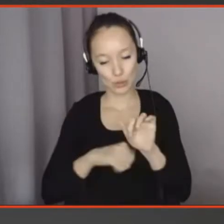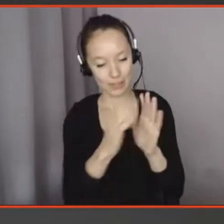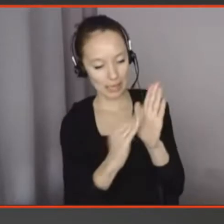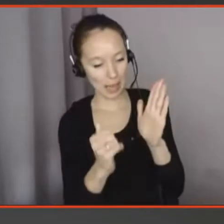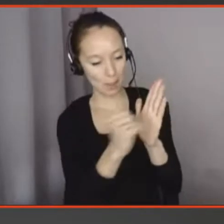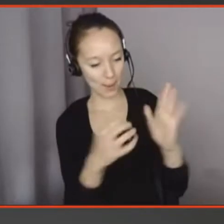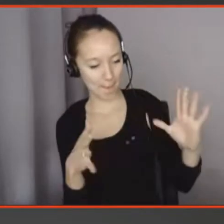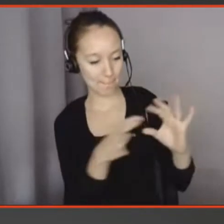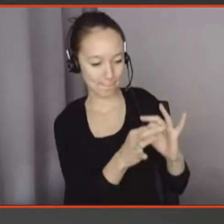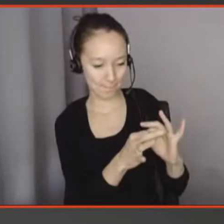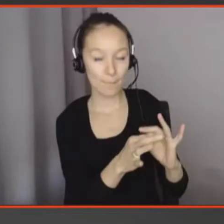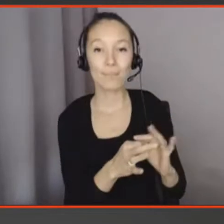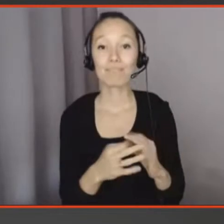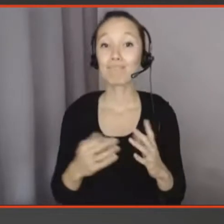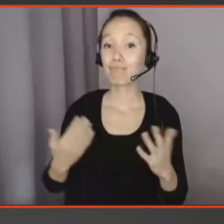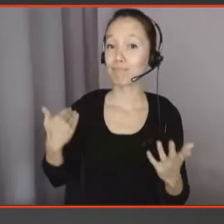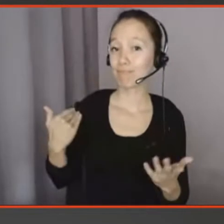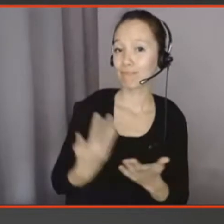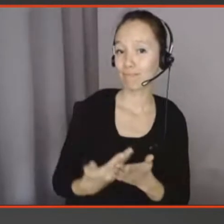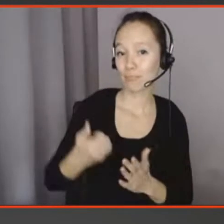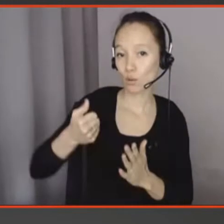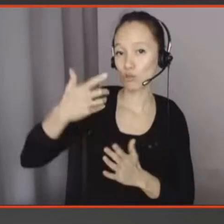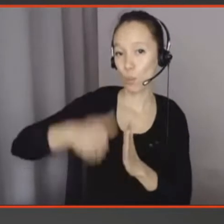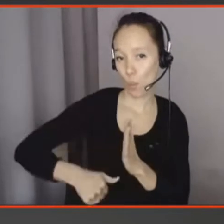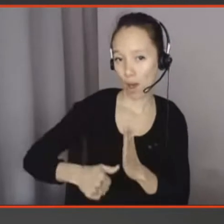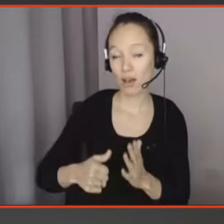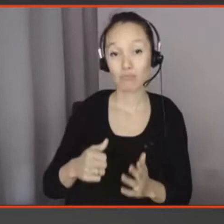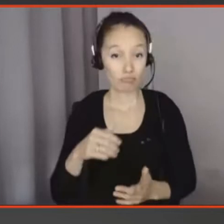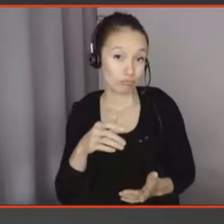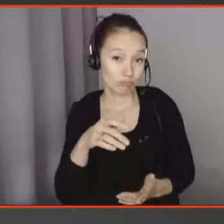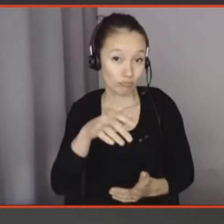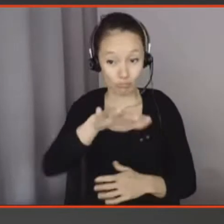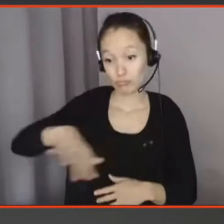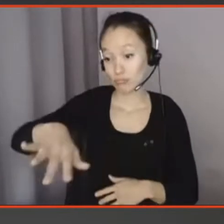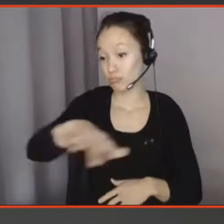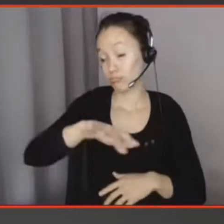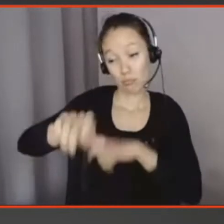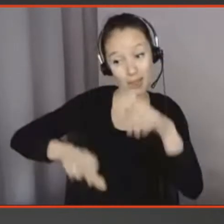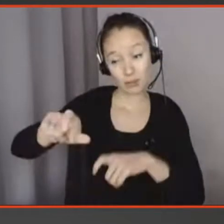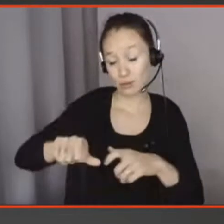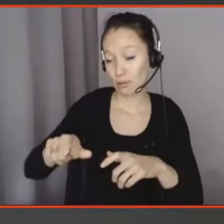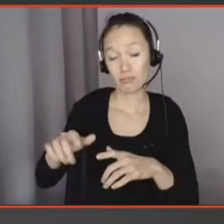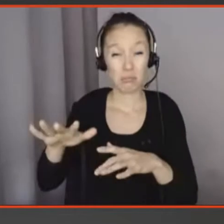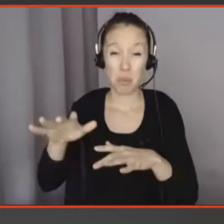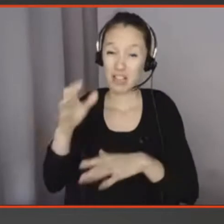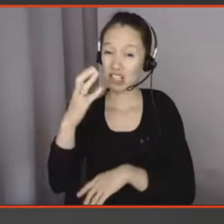Alors ces derniers mois, j'ai en fait demandé à des gens, plusieurs centaines de gens, qu-ce qui était meaningful pour eux.